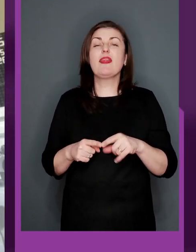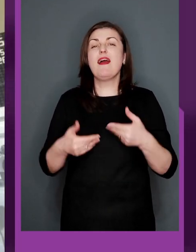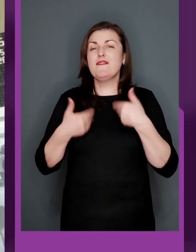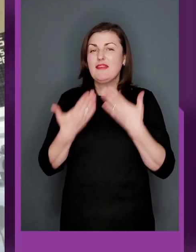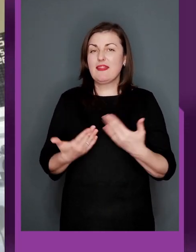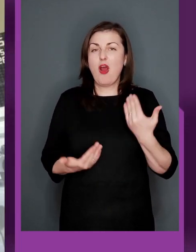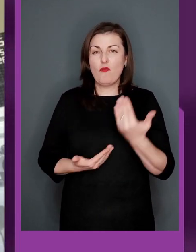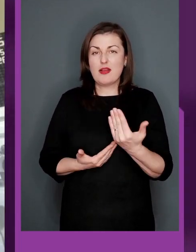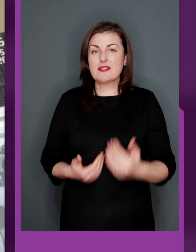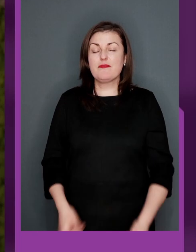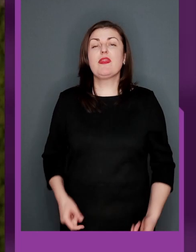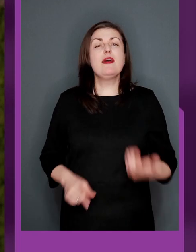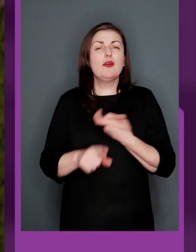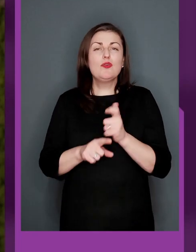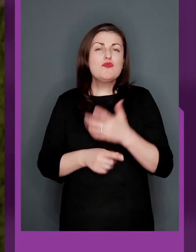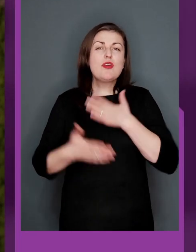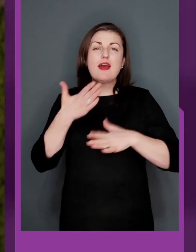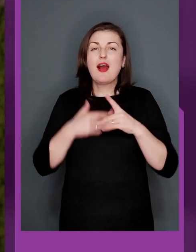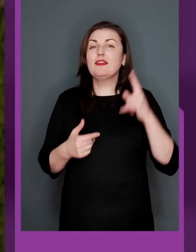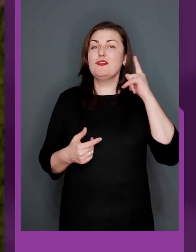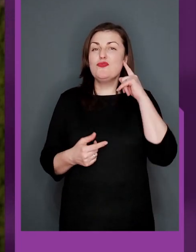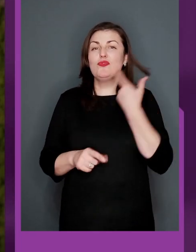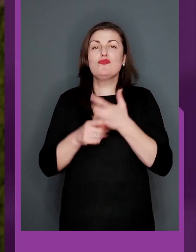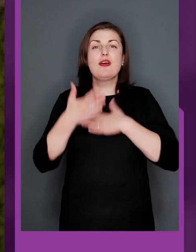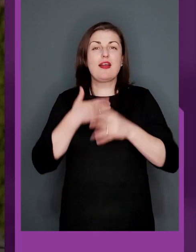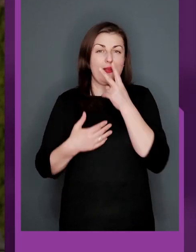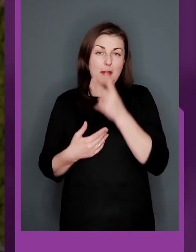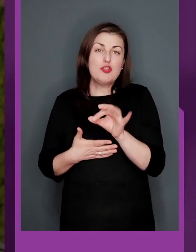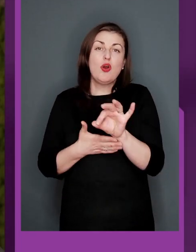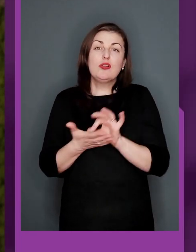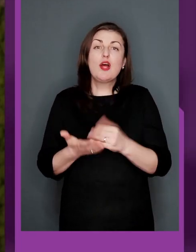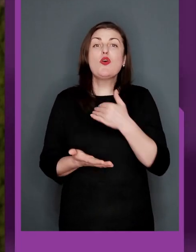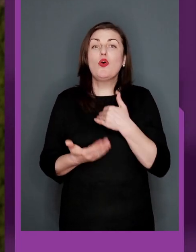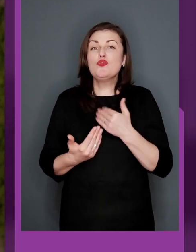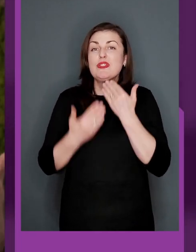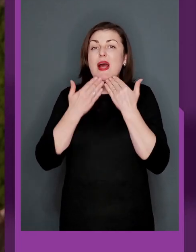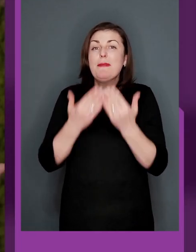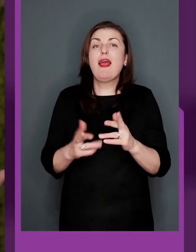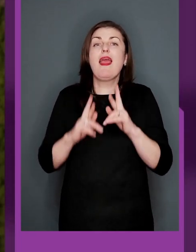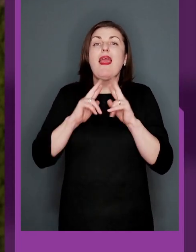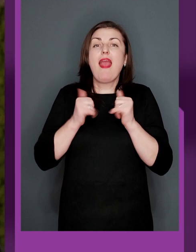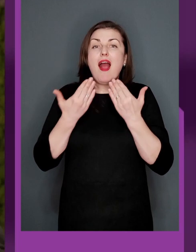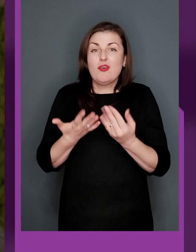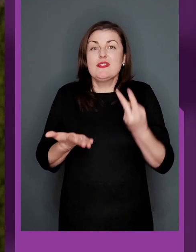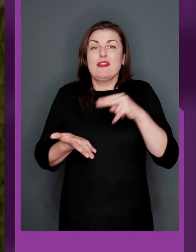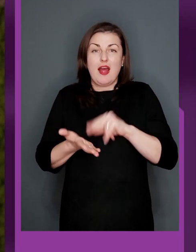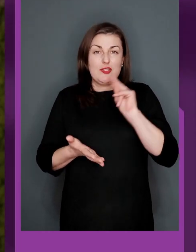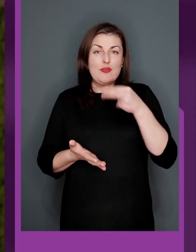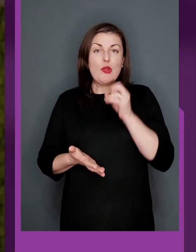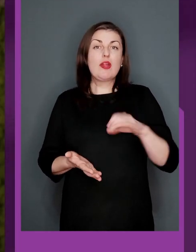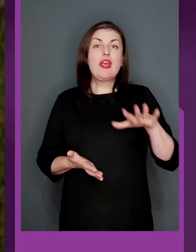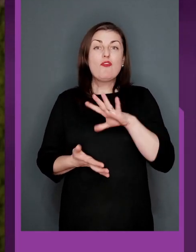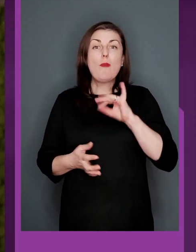Вітаю вас. Дуже радий чути, дуже радий бачити. Ну і одразу хочу запитати, як воно стати чемпіоном